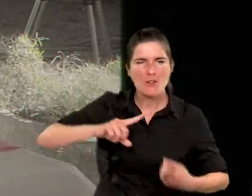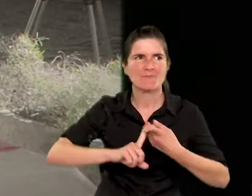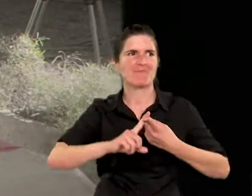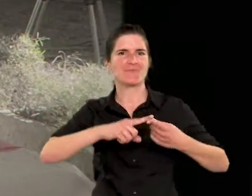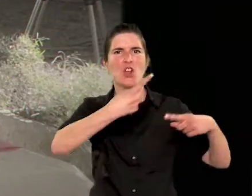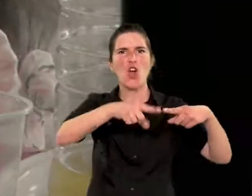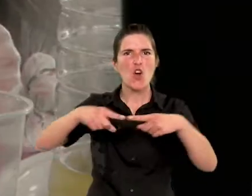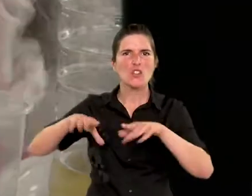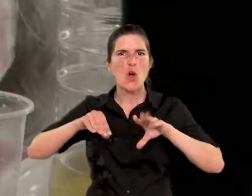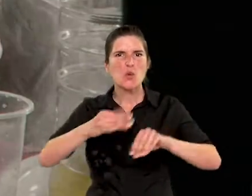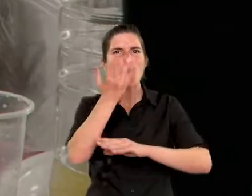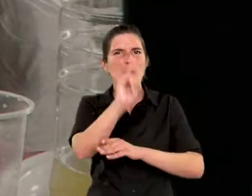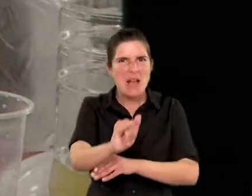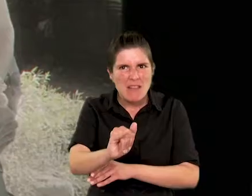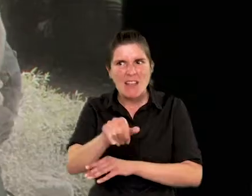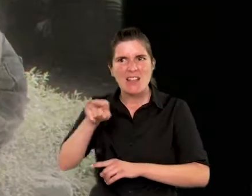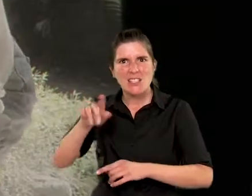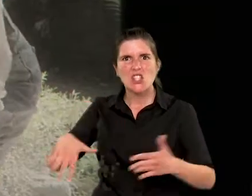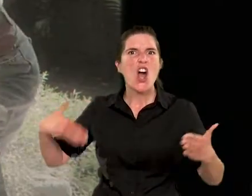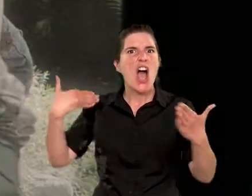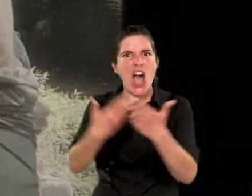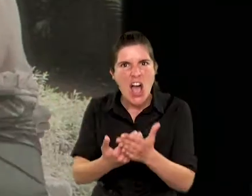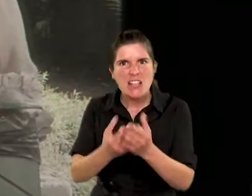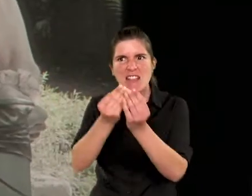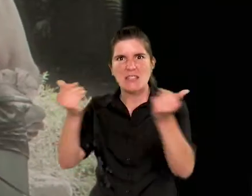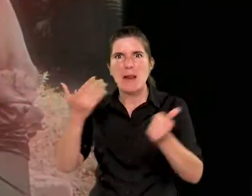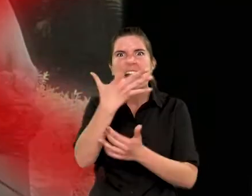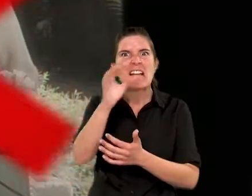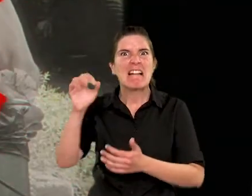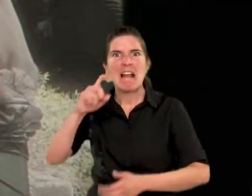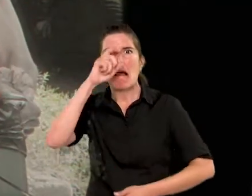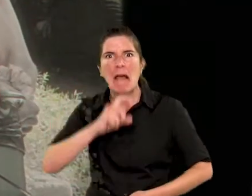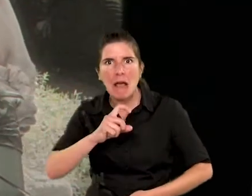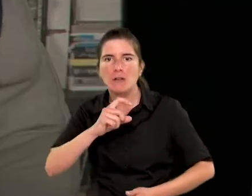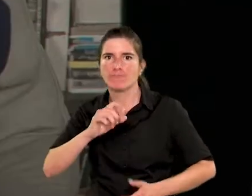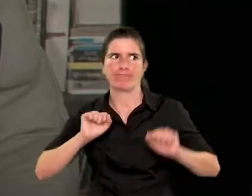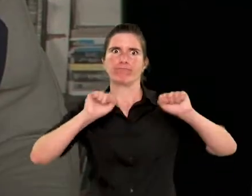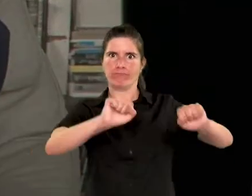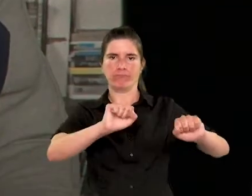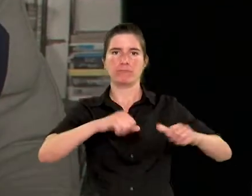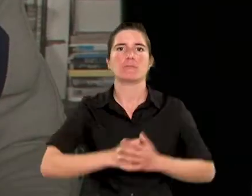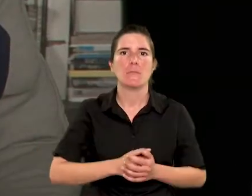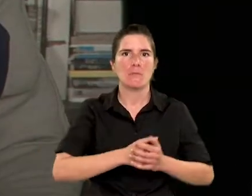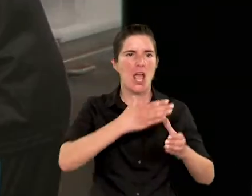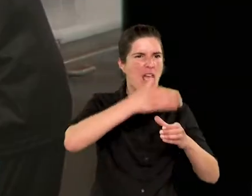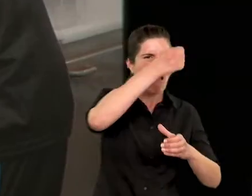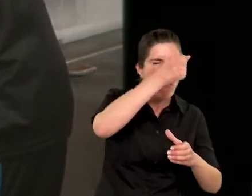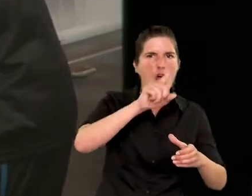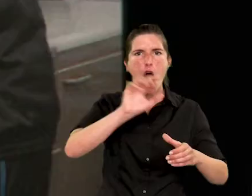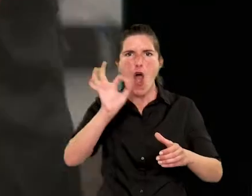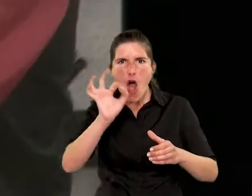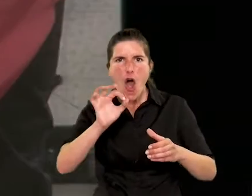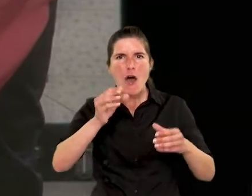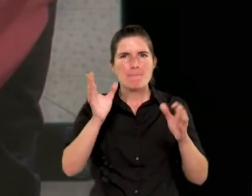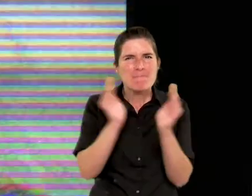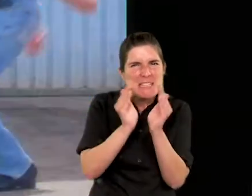Productes d'un sol ús que tarden 500 anys a desaparèixer Nasti de plàstic Amb vasos i microplàstics